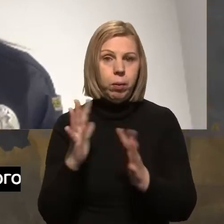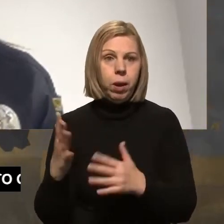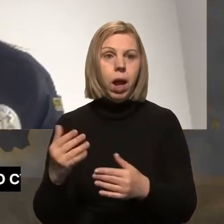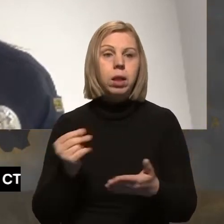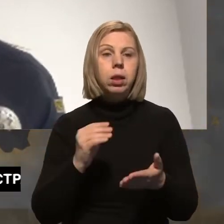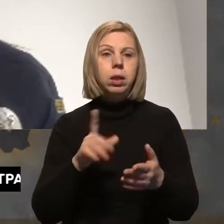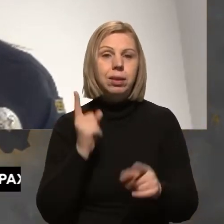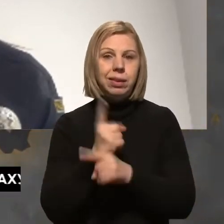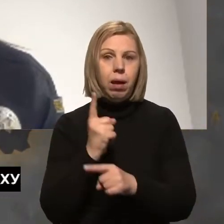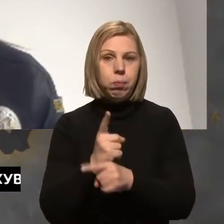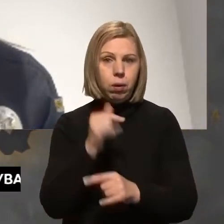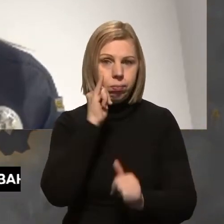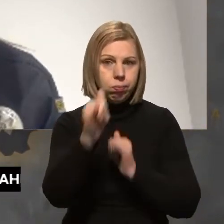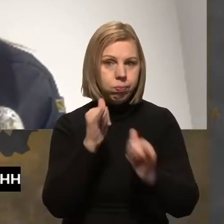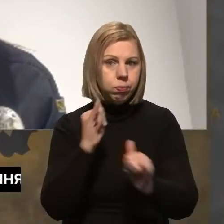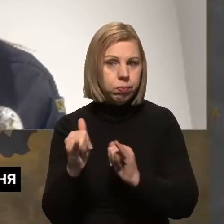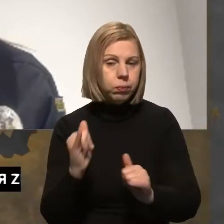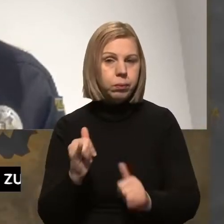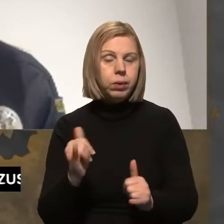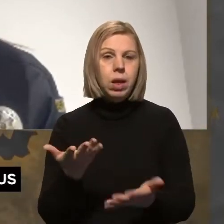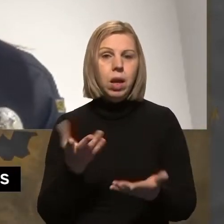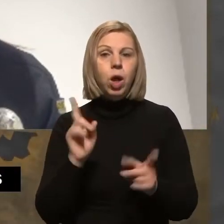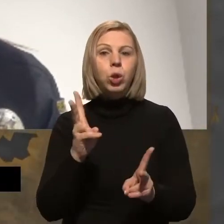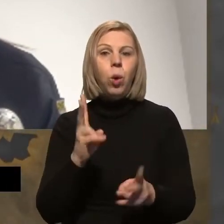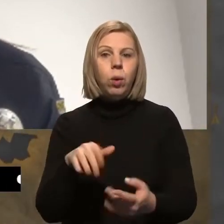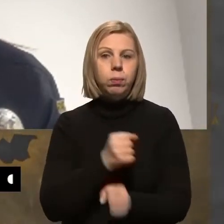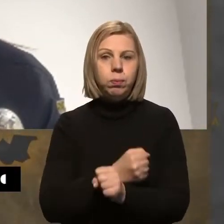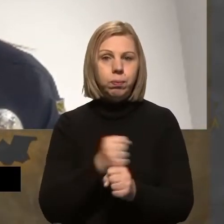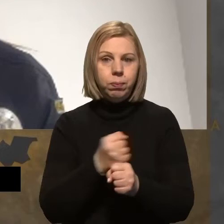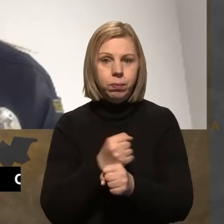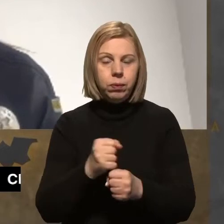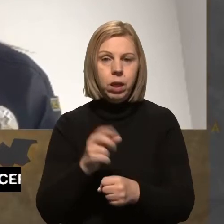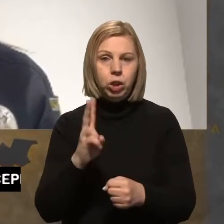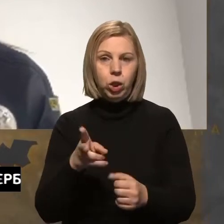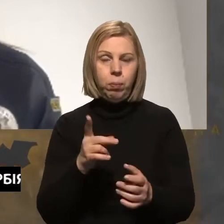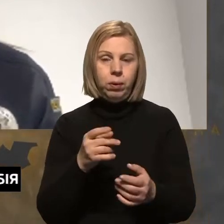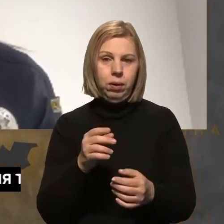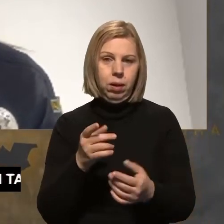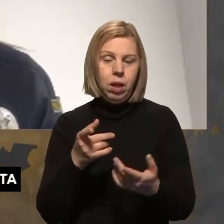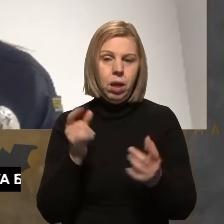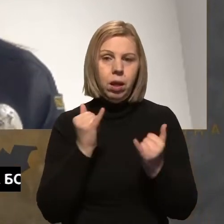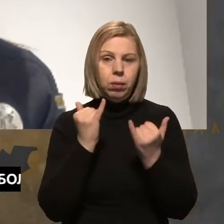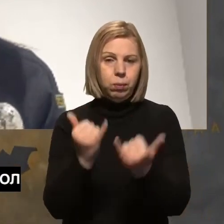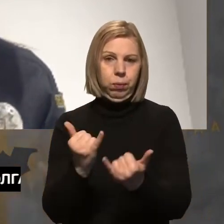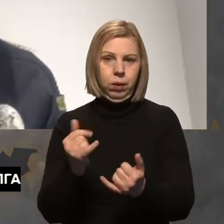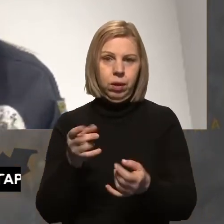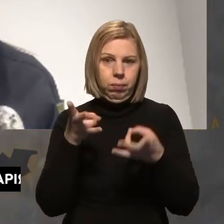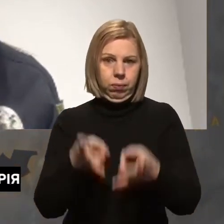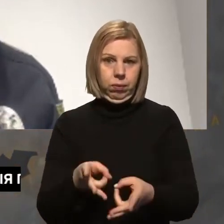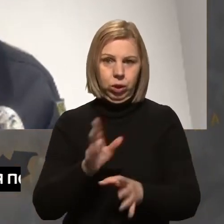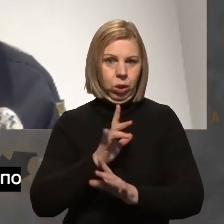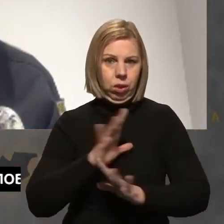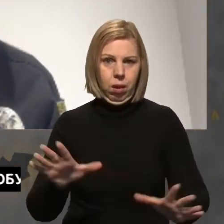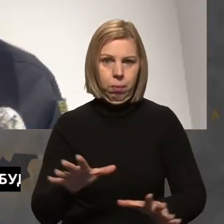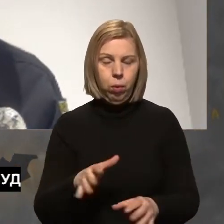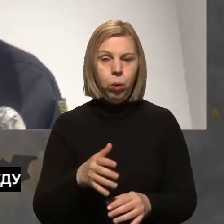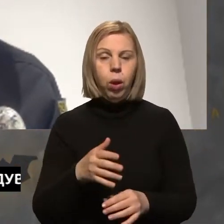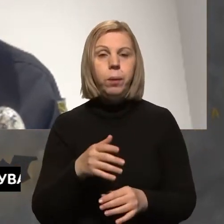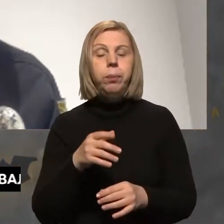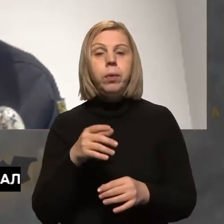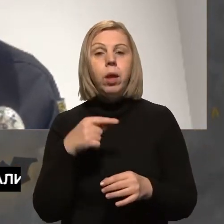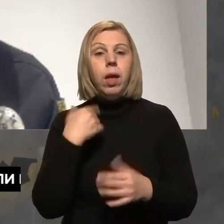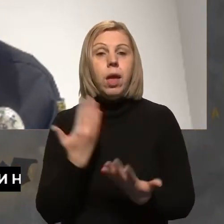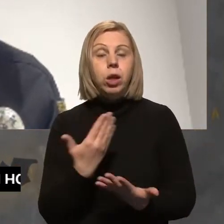виписують заборонні приписи кривдникам для того, щоб убезпечити потерпілу людину. Якщо говорити